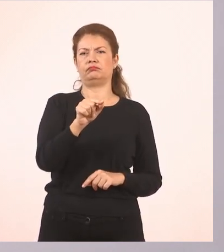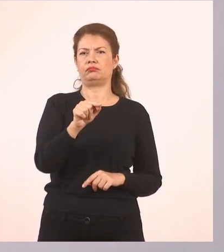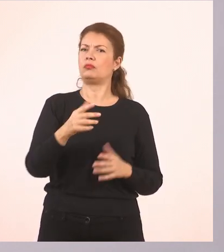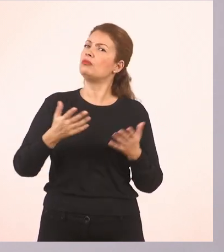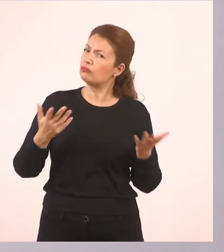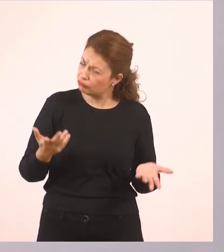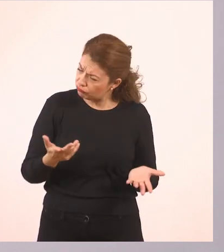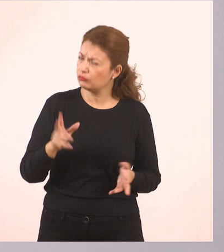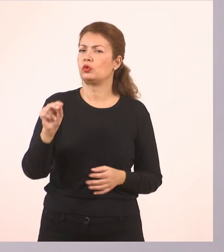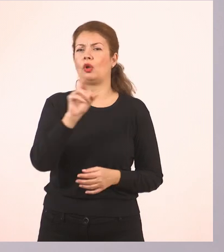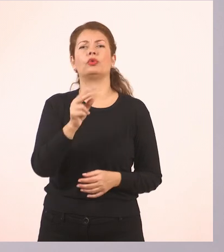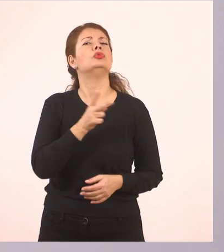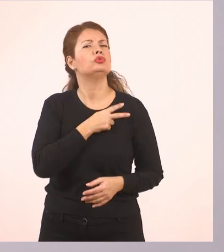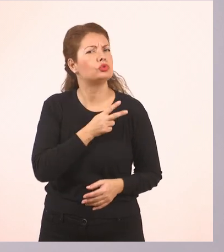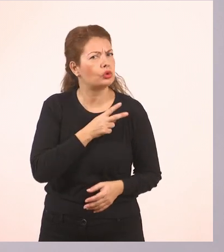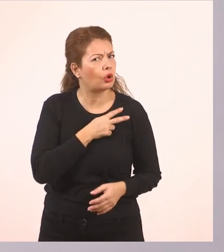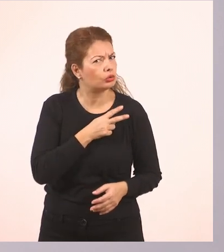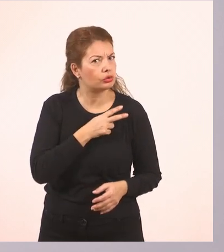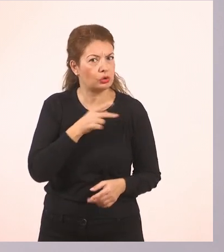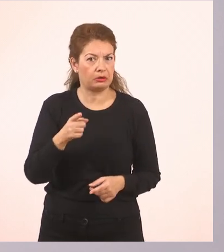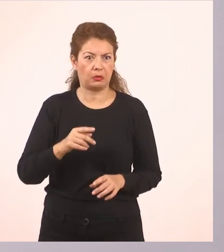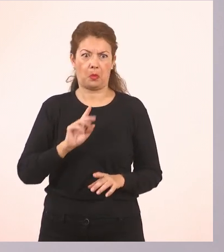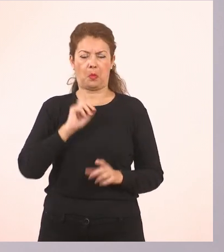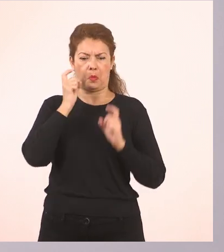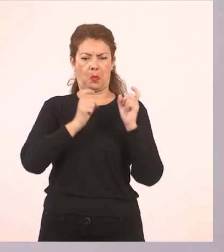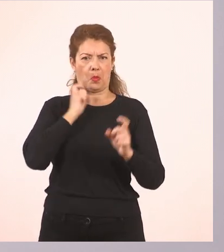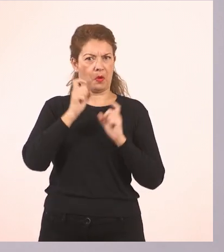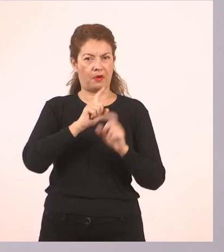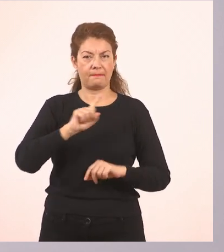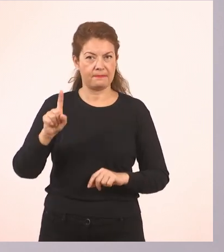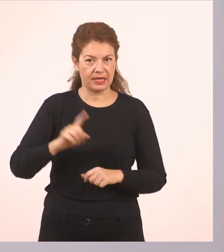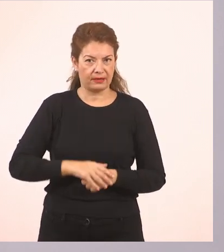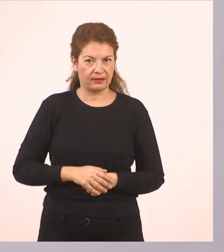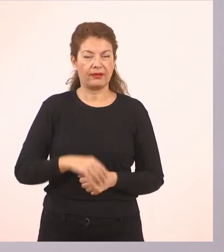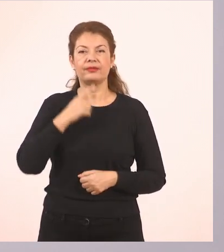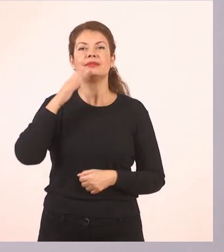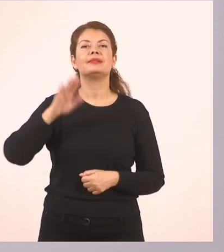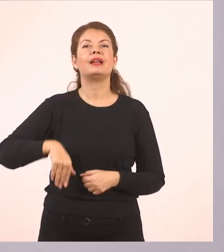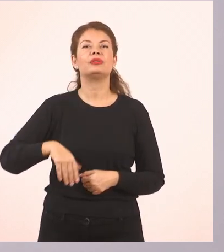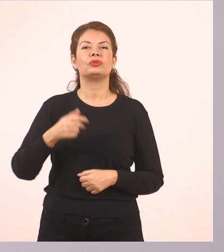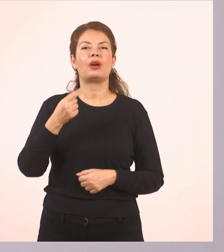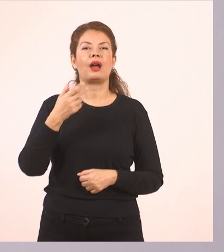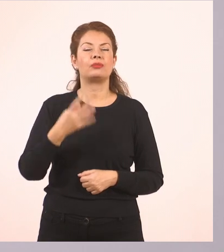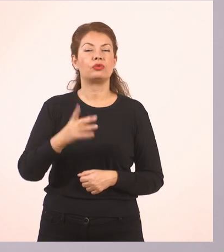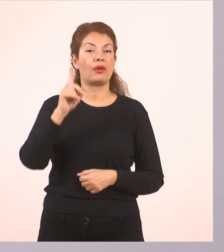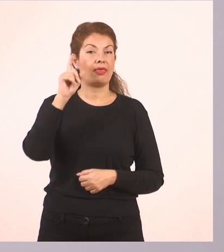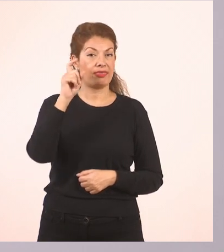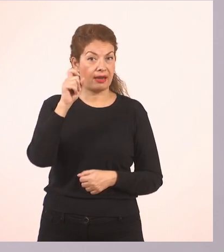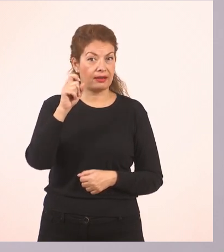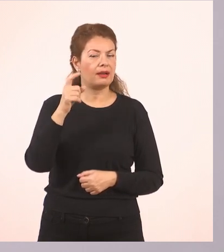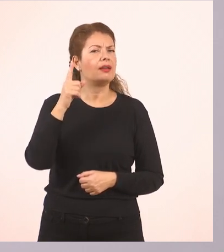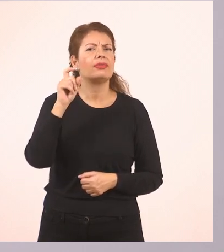Είναι ο ίδιος αριθμός, μη τρομάξης. Και ολοκληρώνουμε με το 10. Διψήφιος